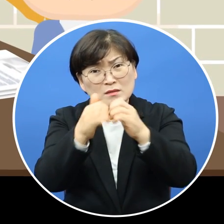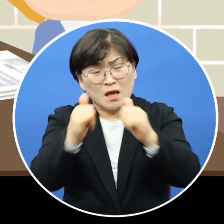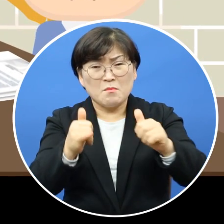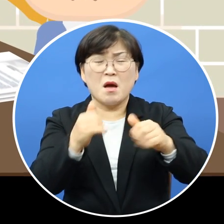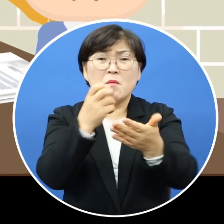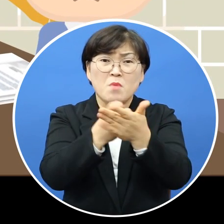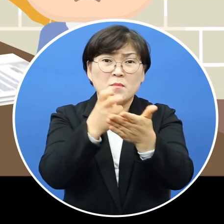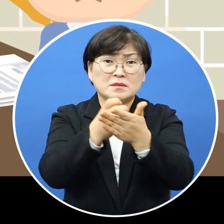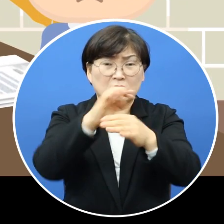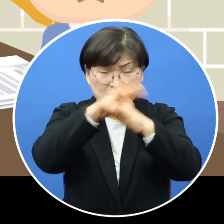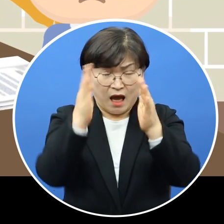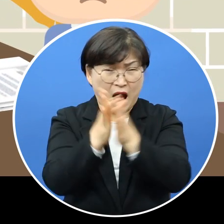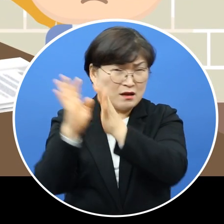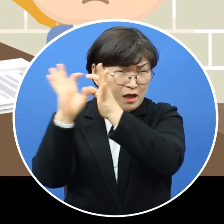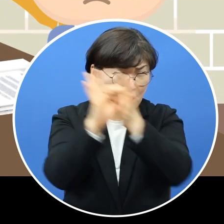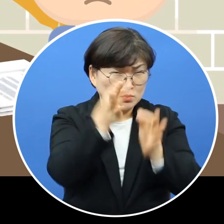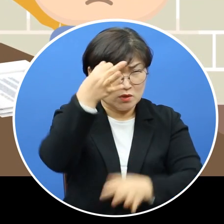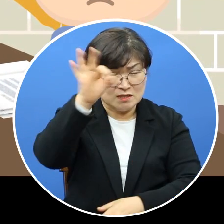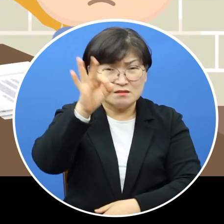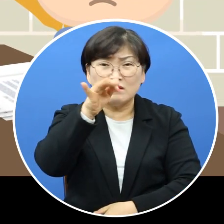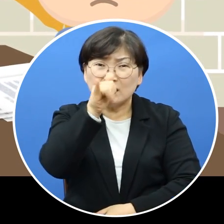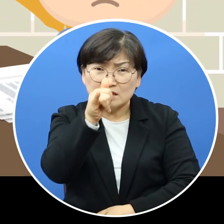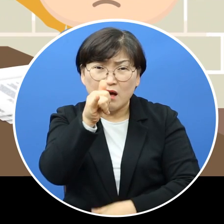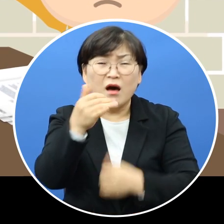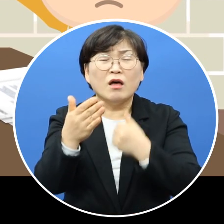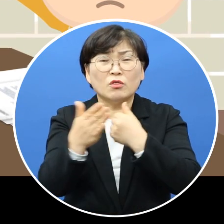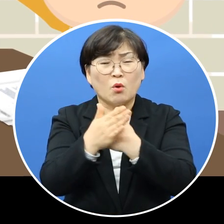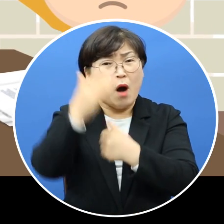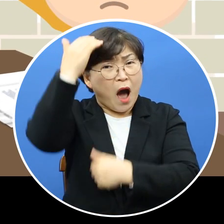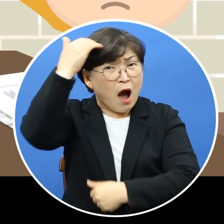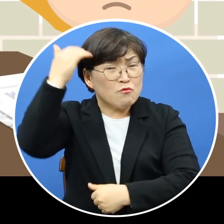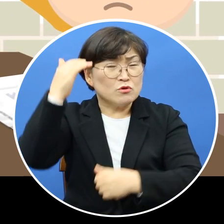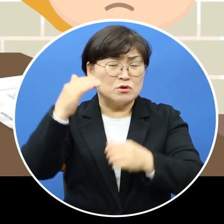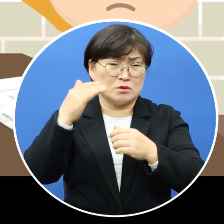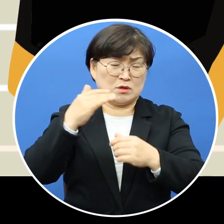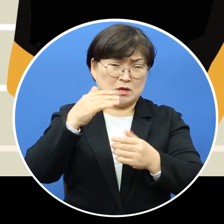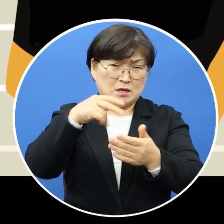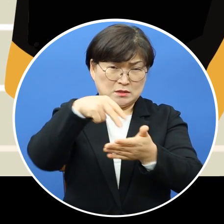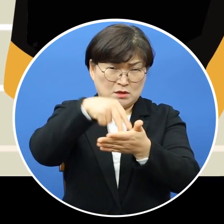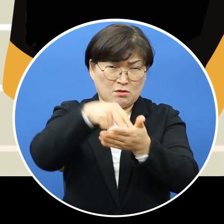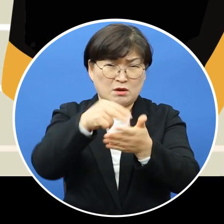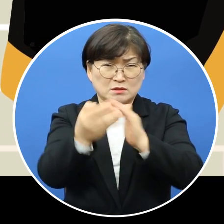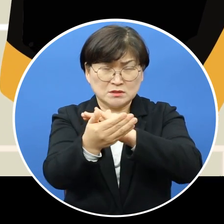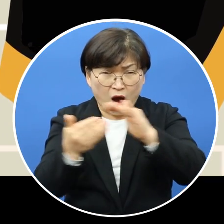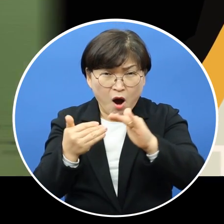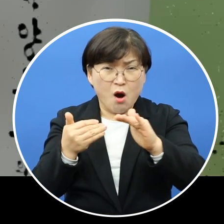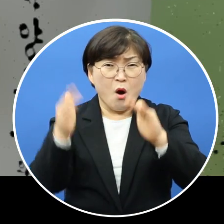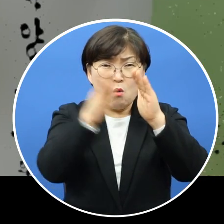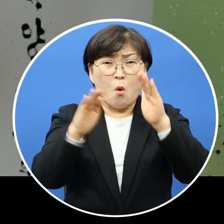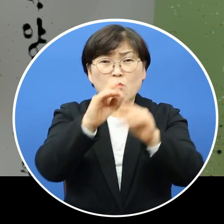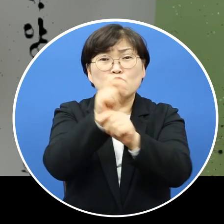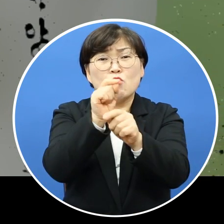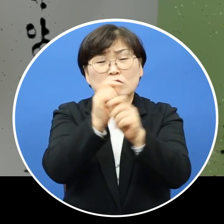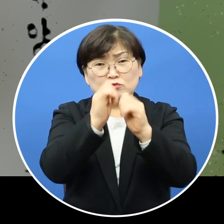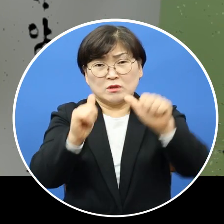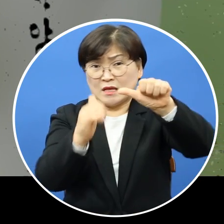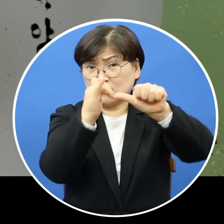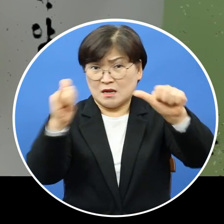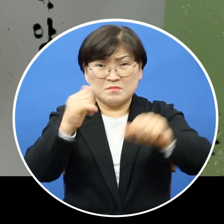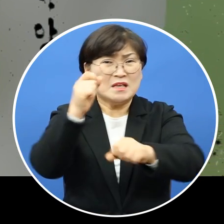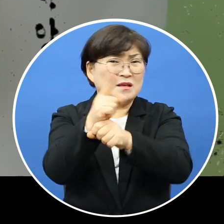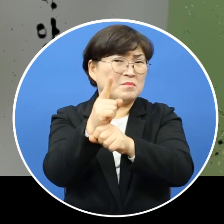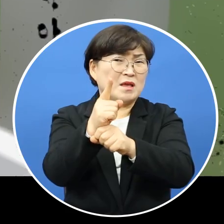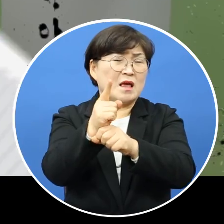시행되기 이전에 순직한 공무원도 법에서는 그 지위의 연속성을 인정하고 있습니다 게다가 대한민국 정부가 수립되기 전에